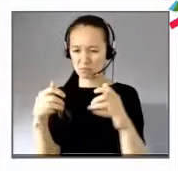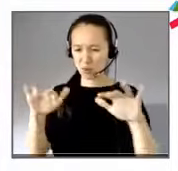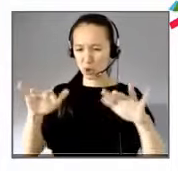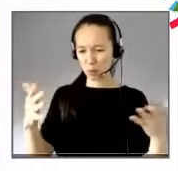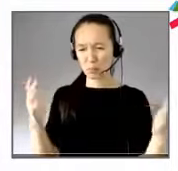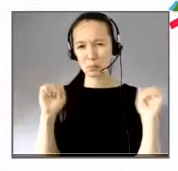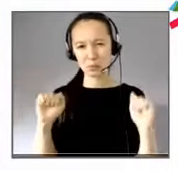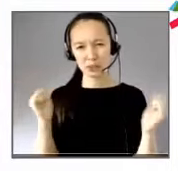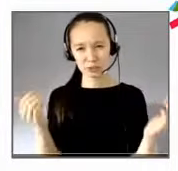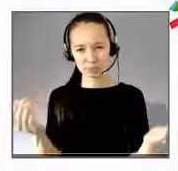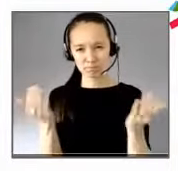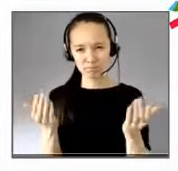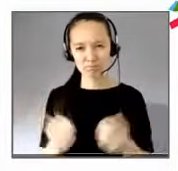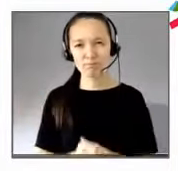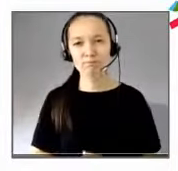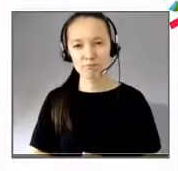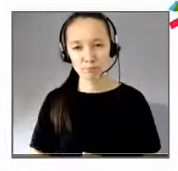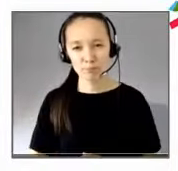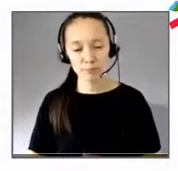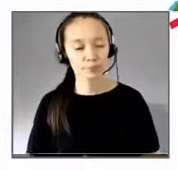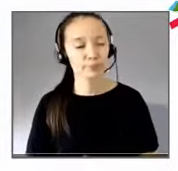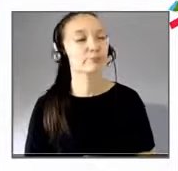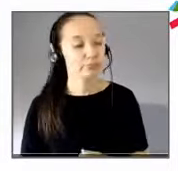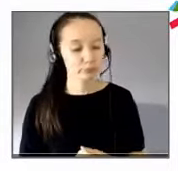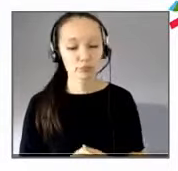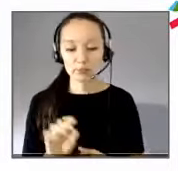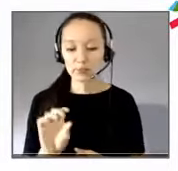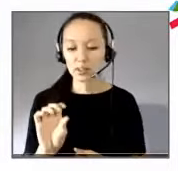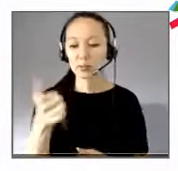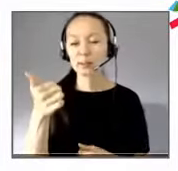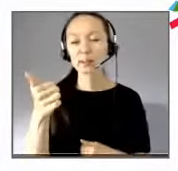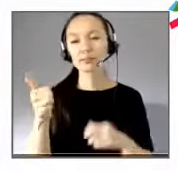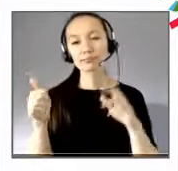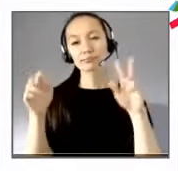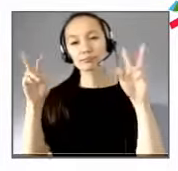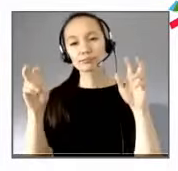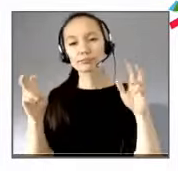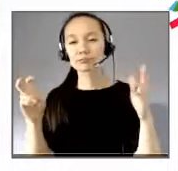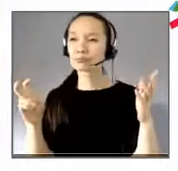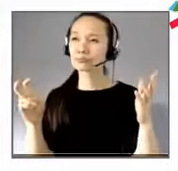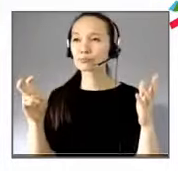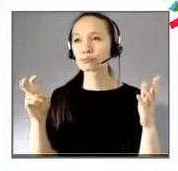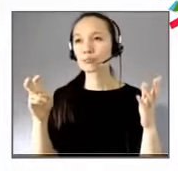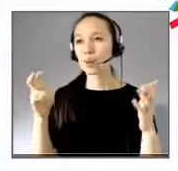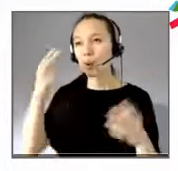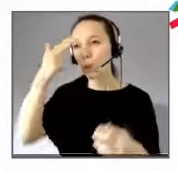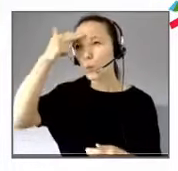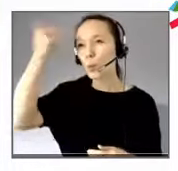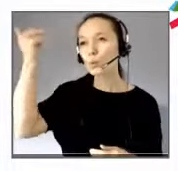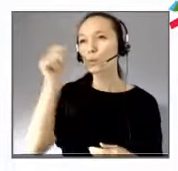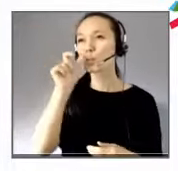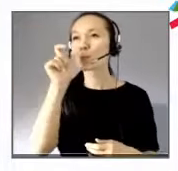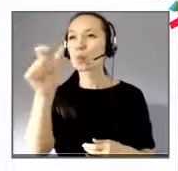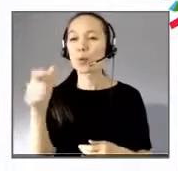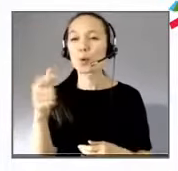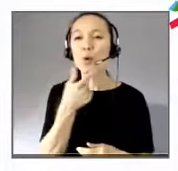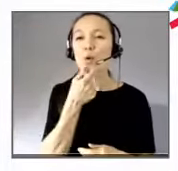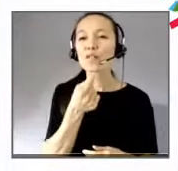Alors, d'abord, le convivialisme, c'est un vieux terme, mais qui a été beaucoup réhabilité